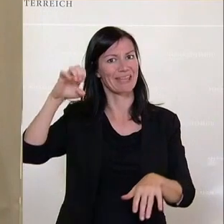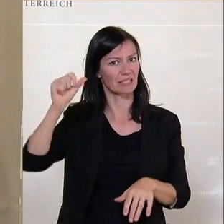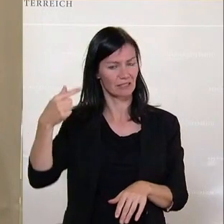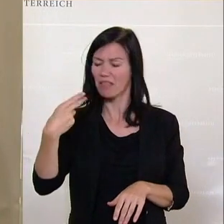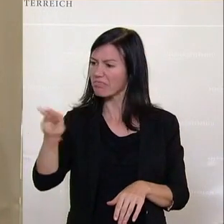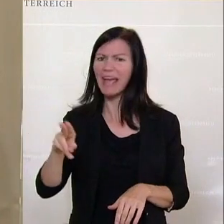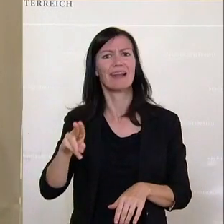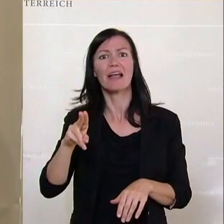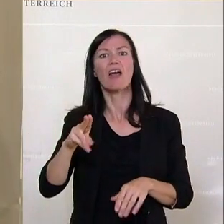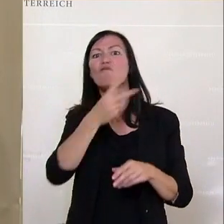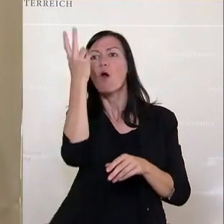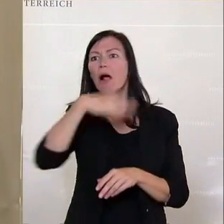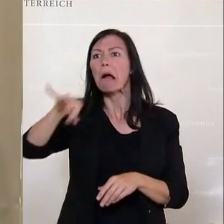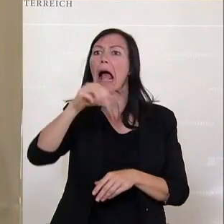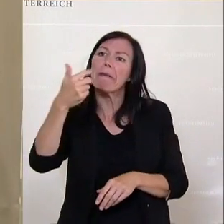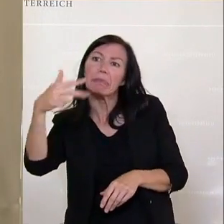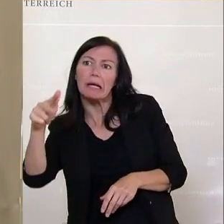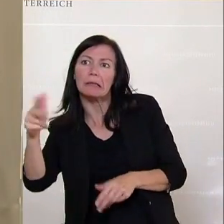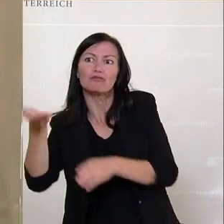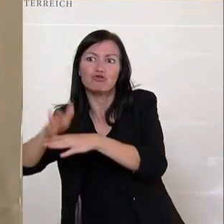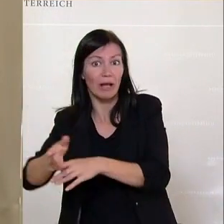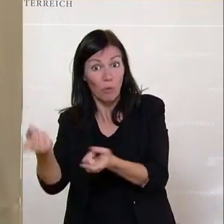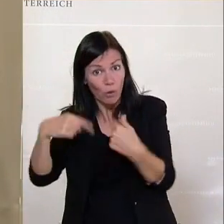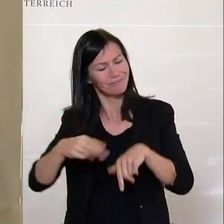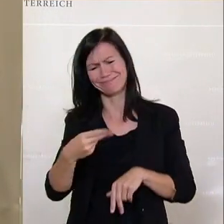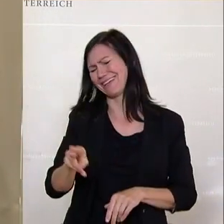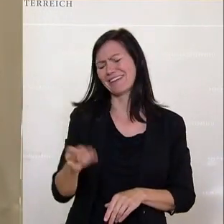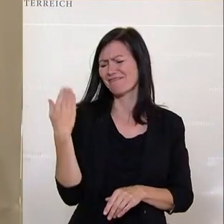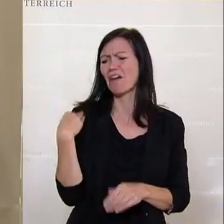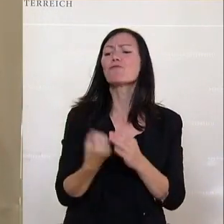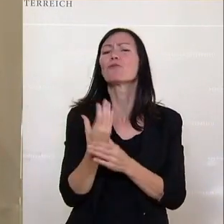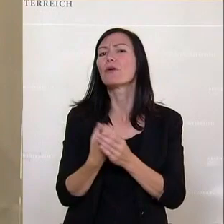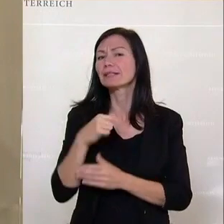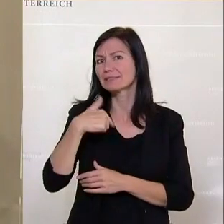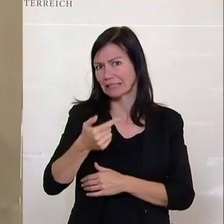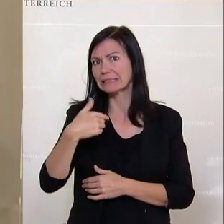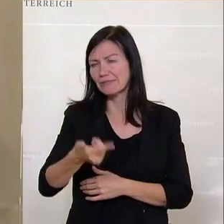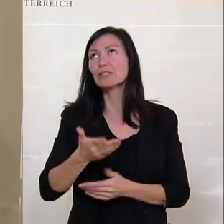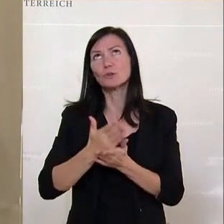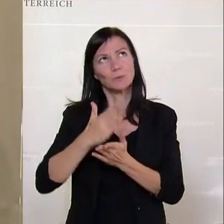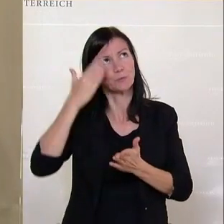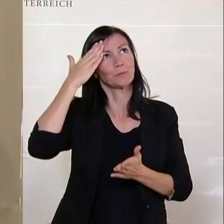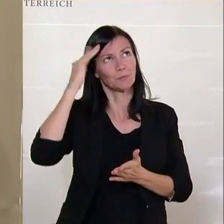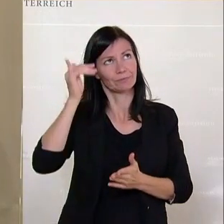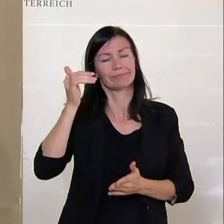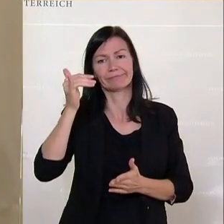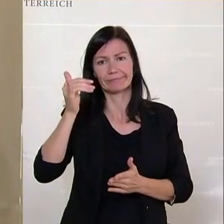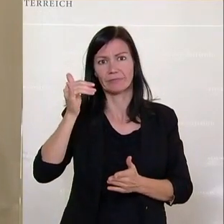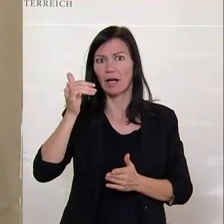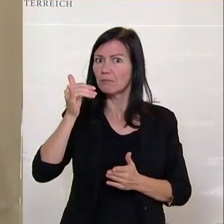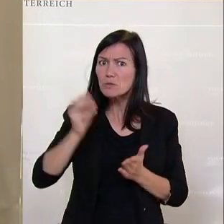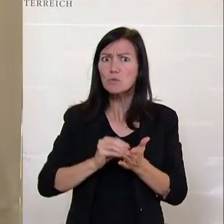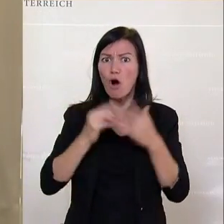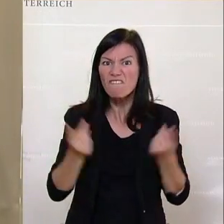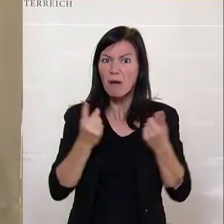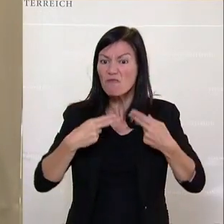ähnliches mehr. Das war schon im Frühjahr 2020 für jeden klar. Aber ich habe die Kurbel gedreht und gedreht und gedreht.